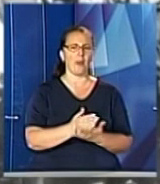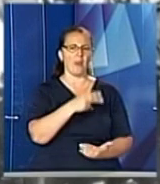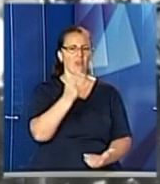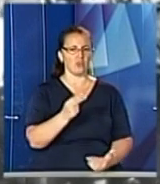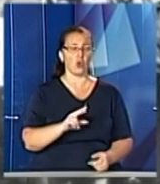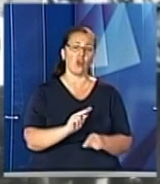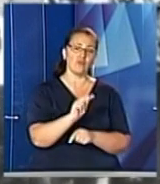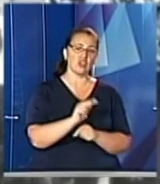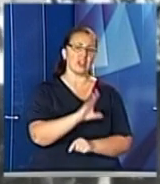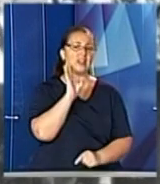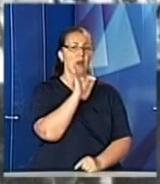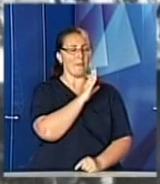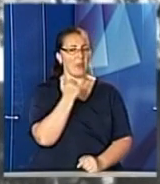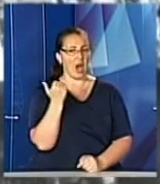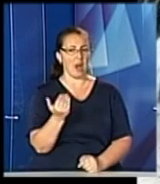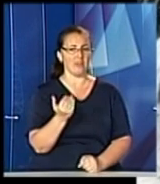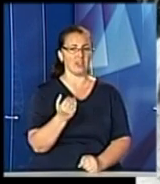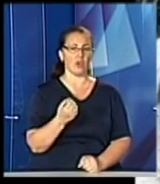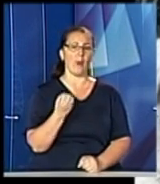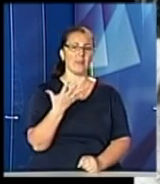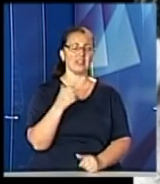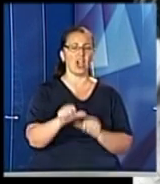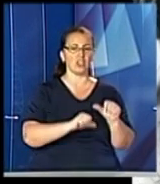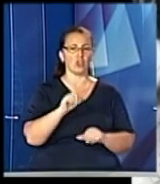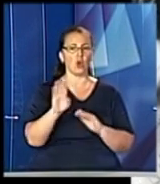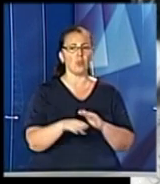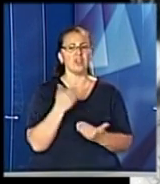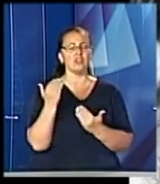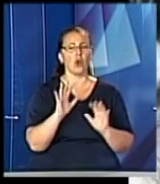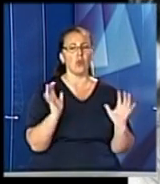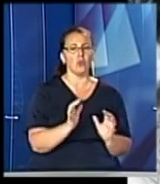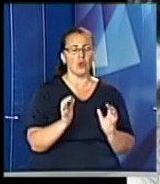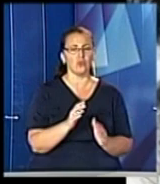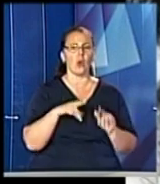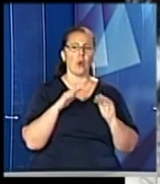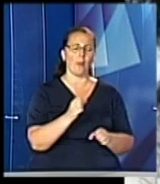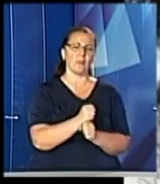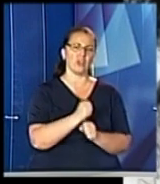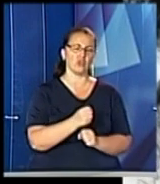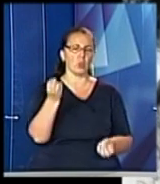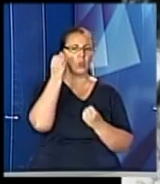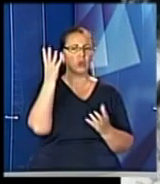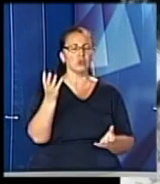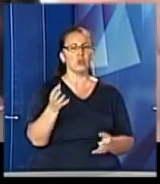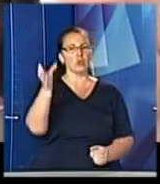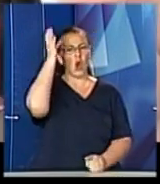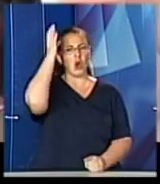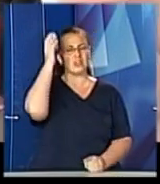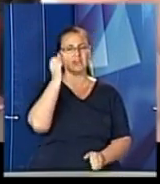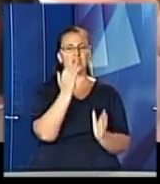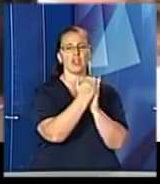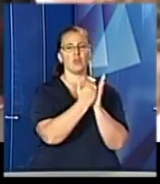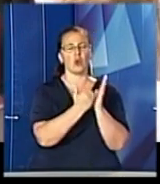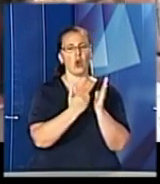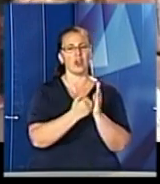вчила мати. Відтак, уже 15 років під його покровом на Львівщині діє культурно-освітня програма Міжнародного форуму дитячої